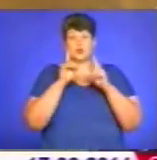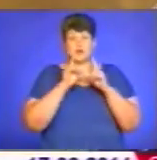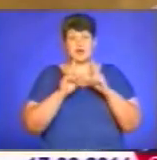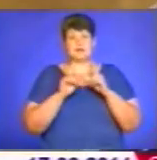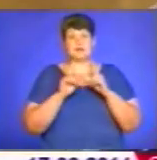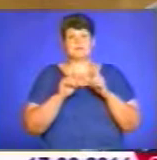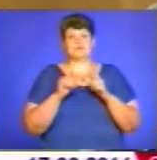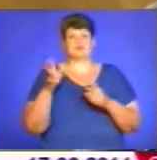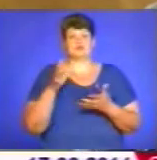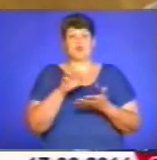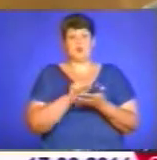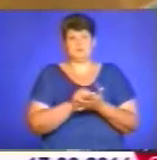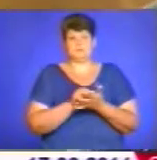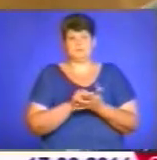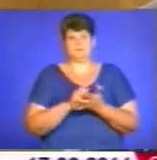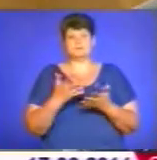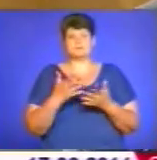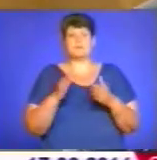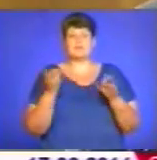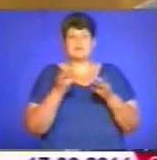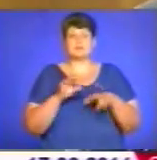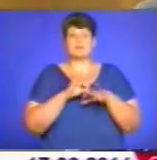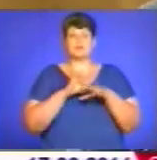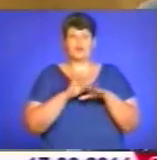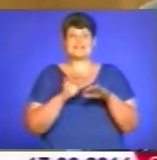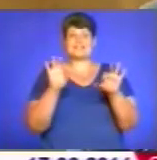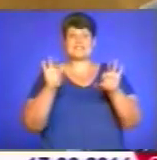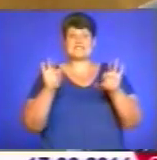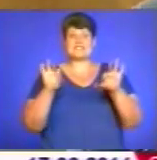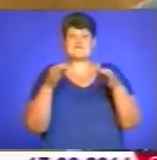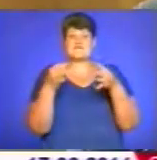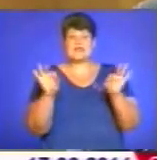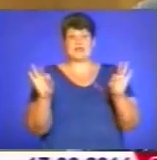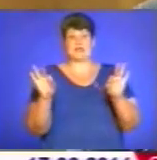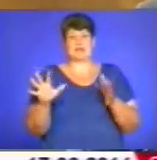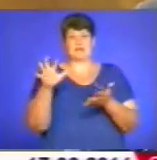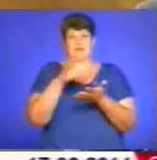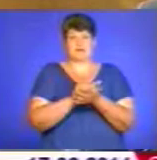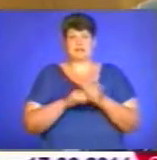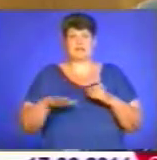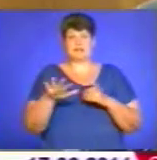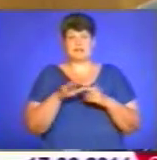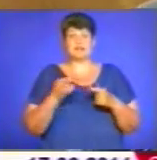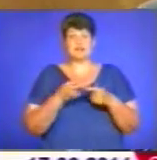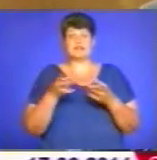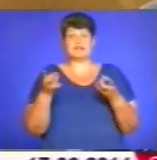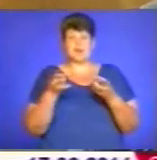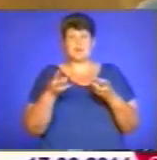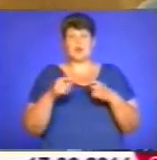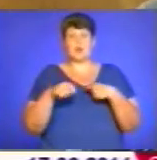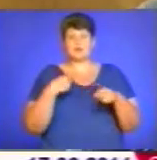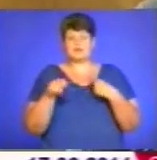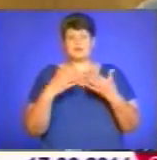просто терористами, а за звільнення окупованих територій. І з цієї причини треба розірвати стосунки